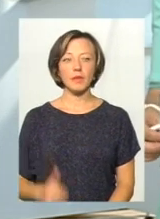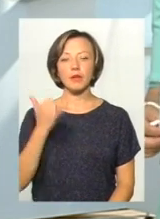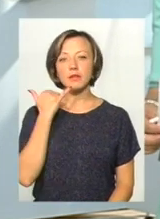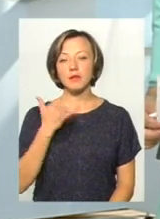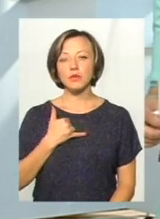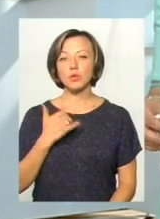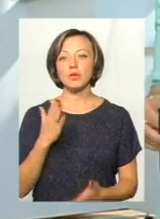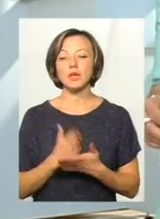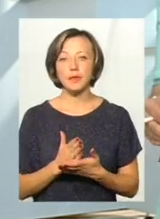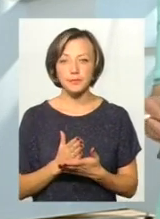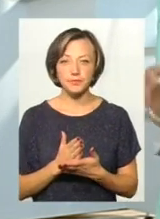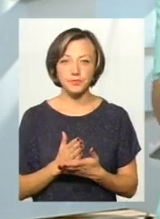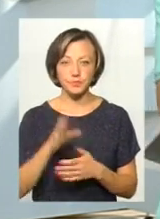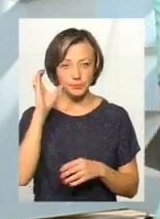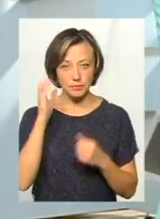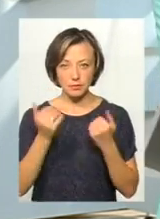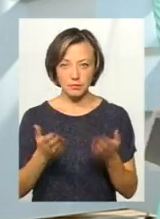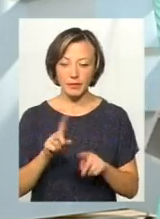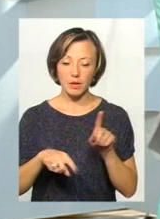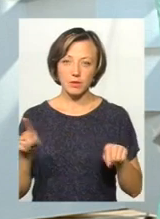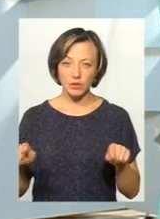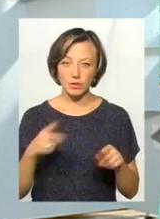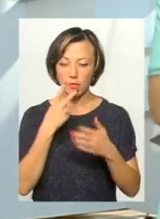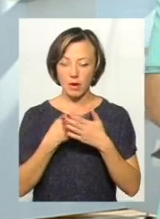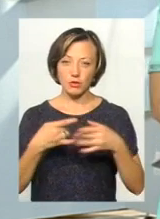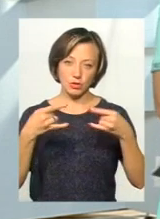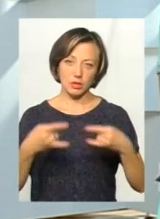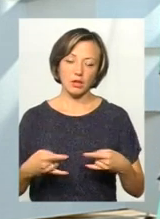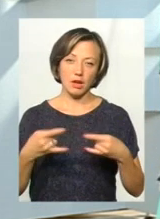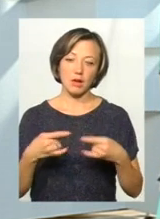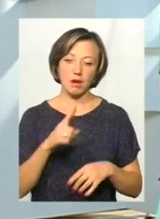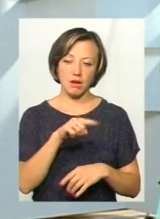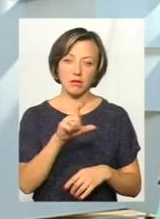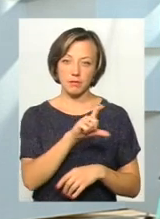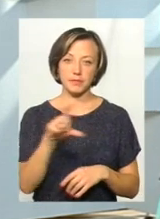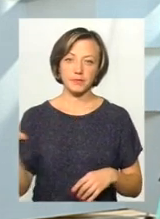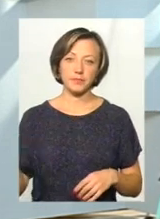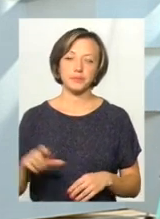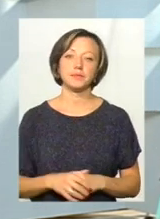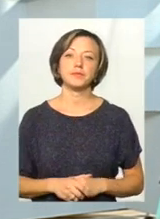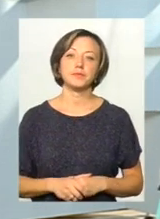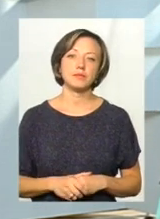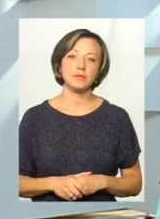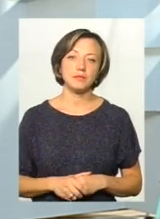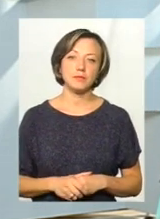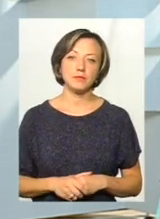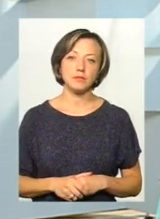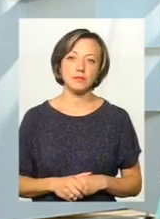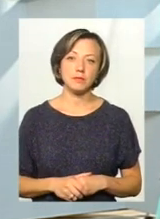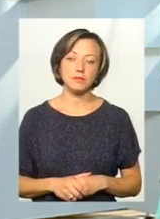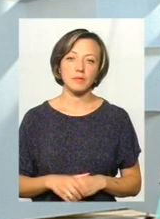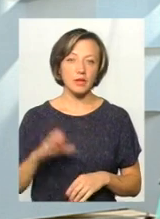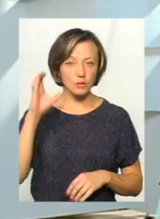телефонний дзвінок. Періодично ви його, шановний глядач, бачите на своїх екранах.